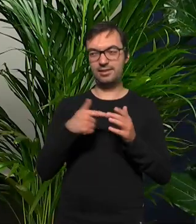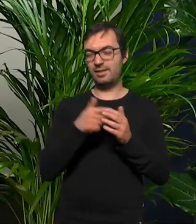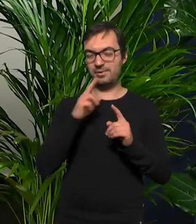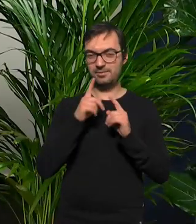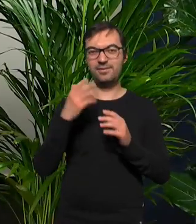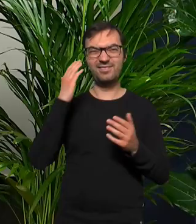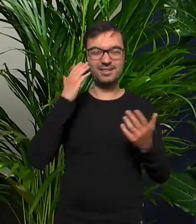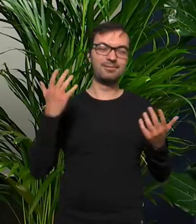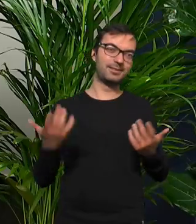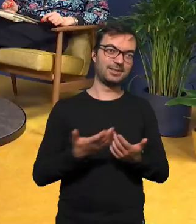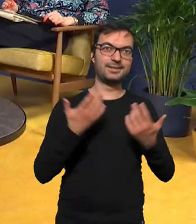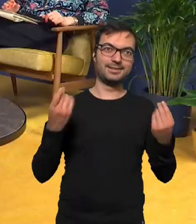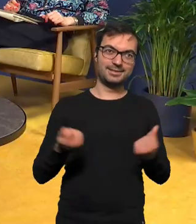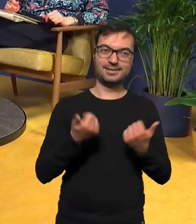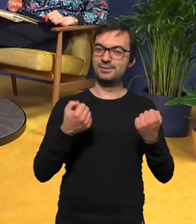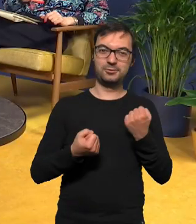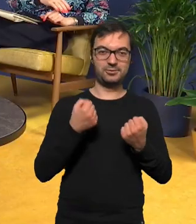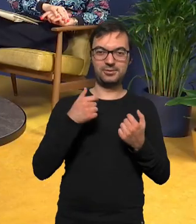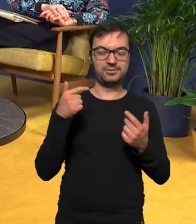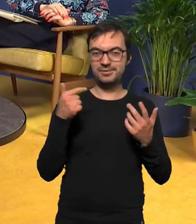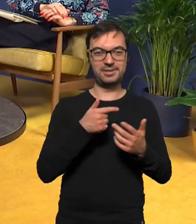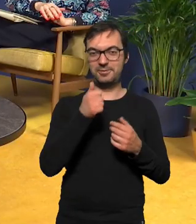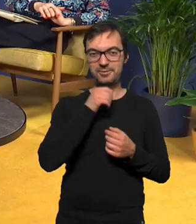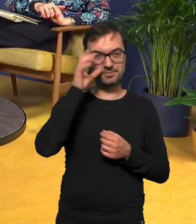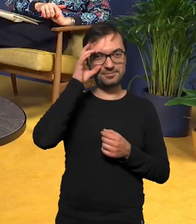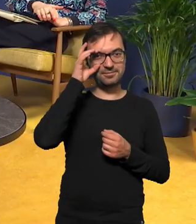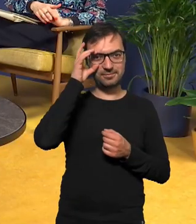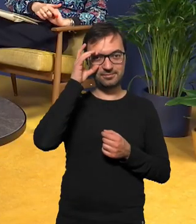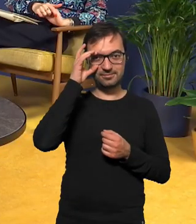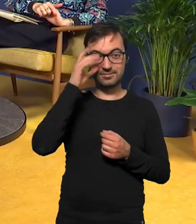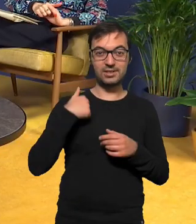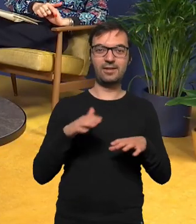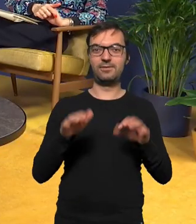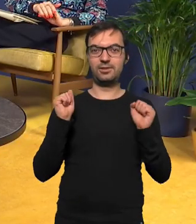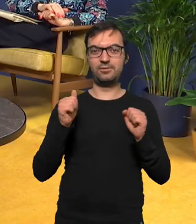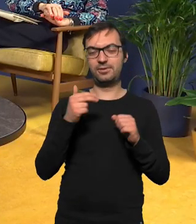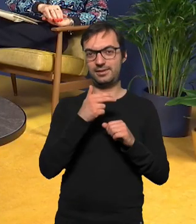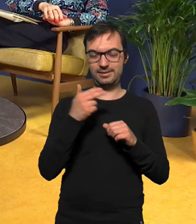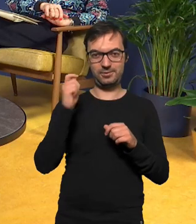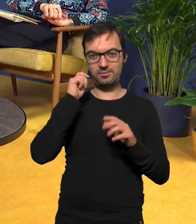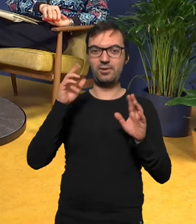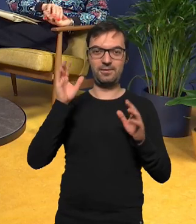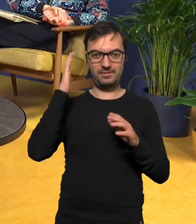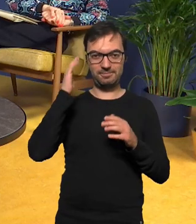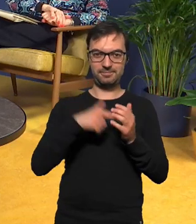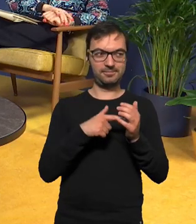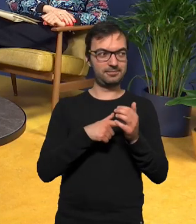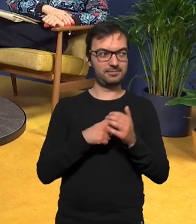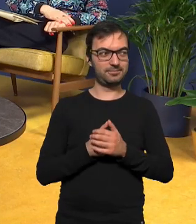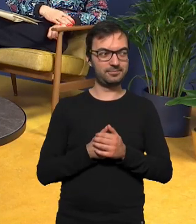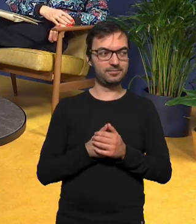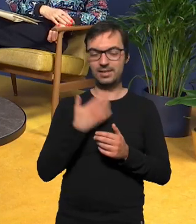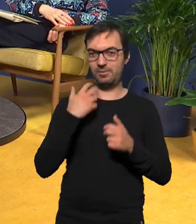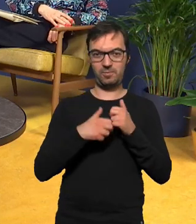wątku ale to jest takie nabrzmiałe że tego nie sposób nie dotknąć wycofuje się z tego wątku o kobietach bo wiem że nie ma tego tutaj